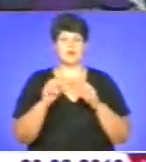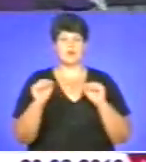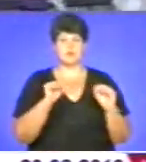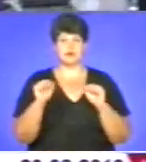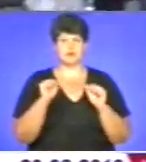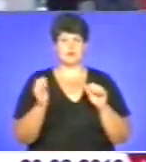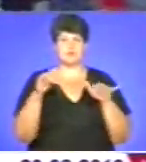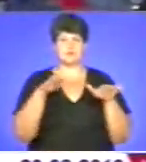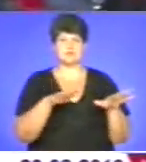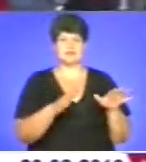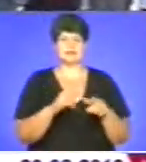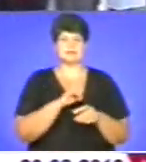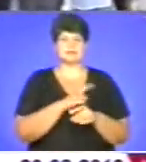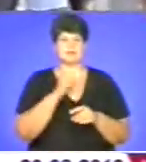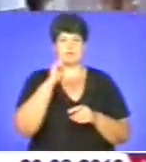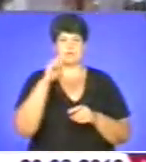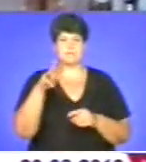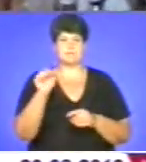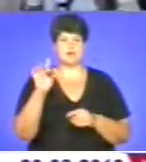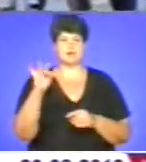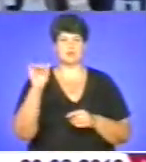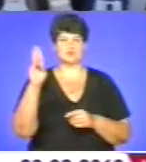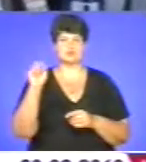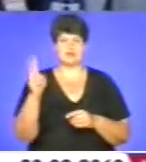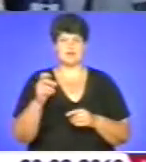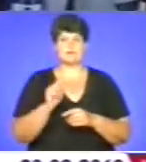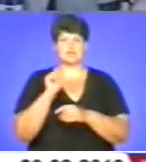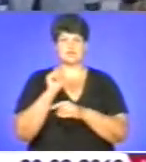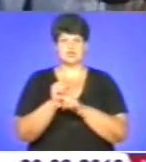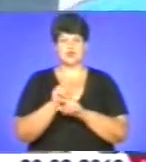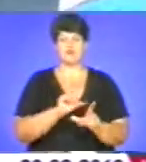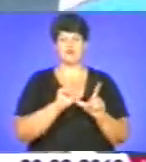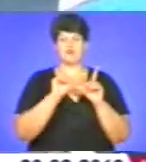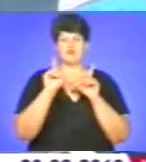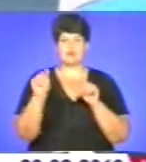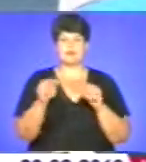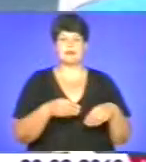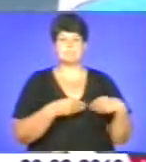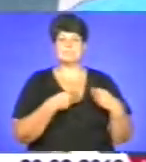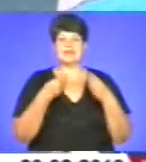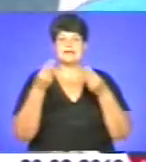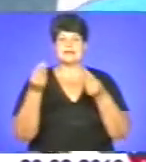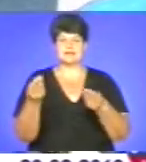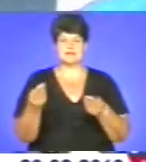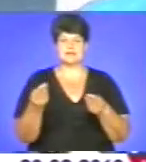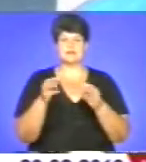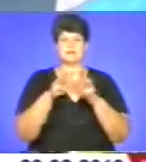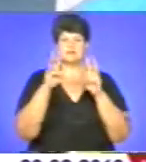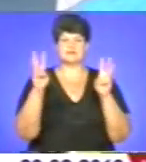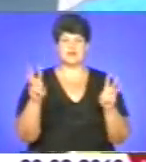-морських сил України Оресту Марущаку. Я вам доручаю особисто виїхати і передати цей посвячений